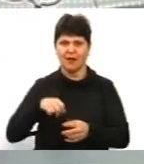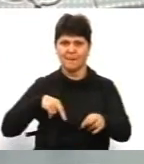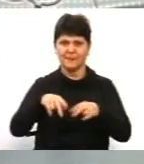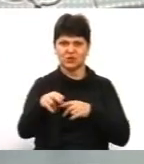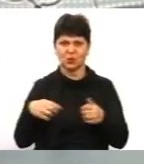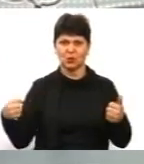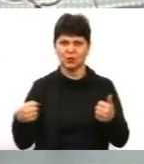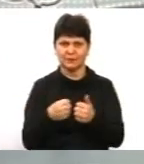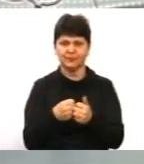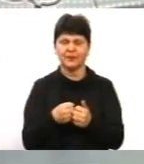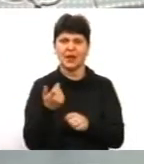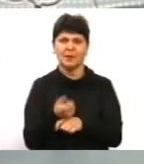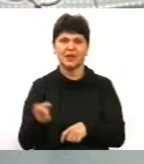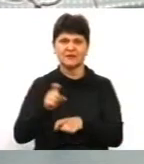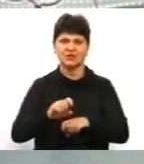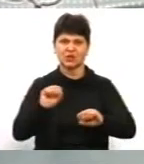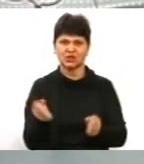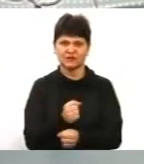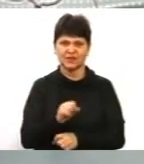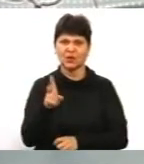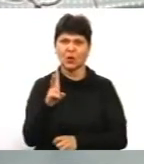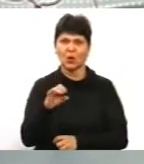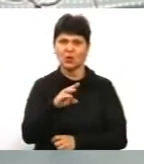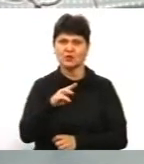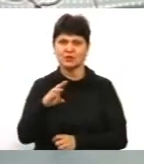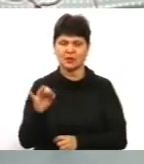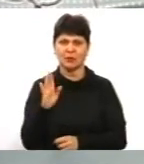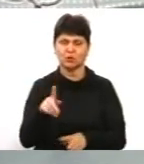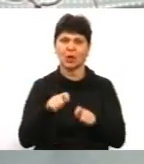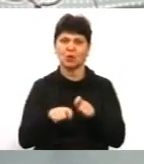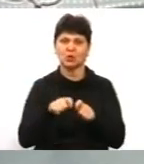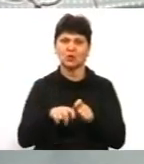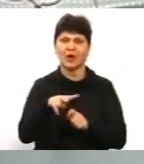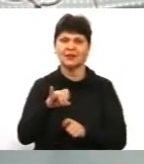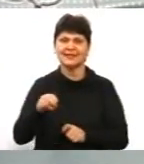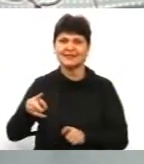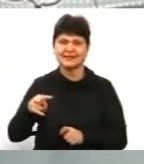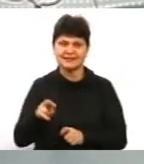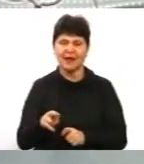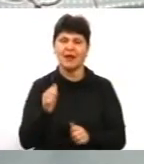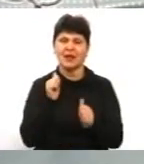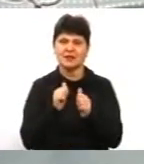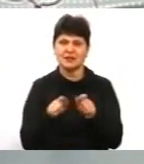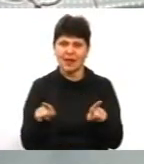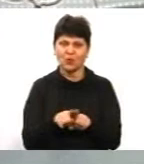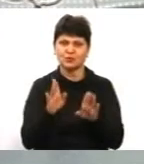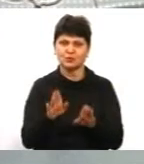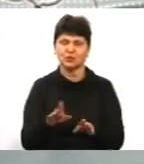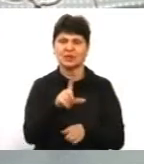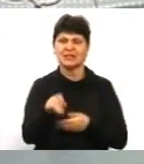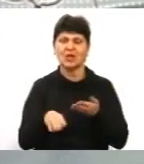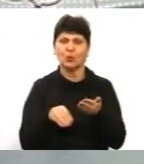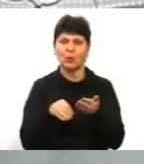в населених пунктах також з часом буде контролюватися, контролюватися також буде це за допомогою, вже